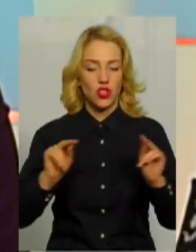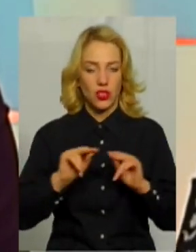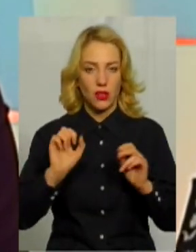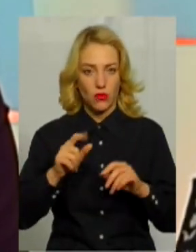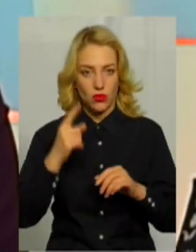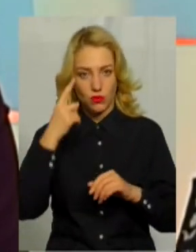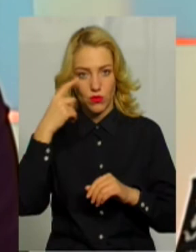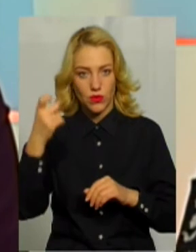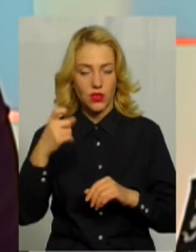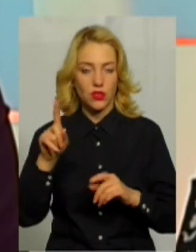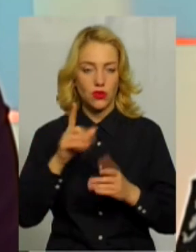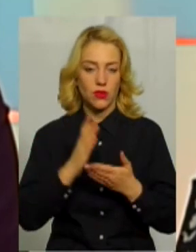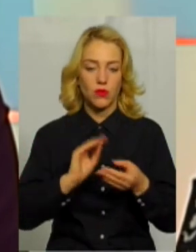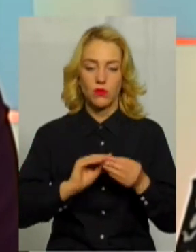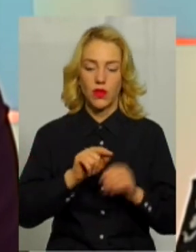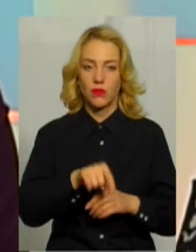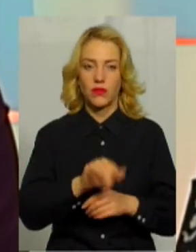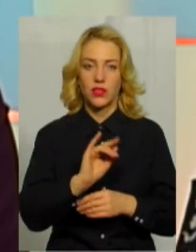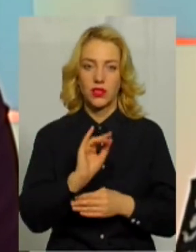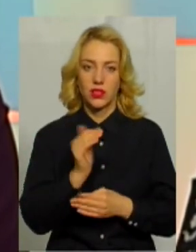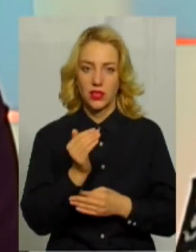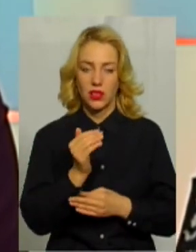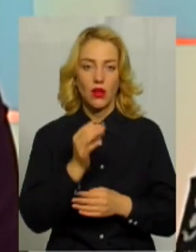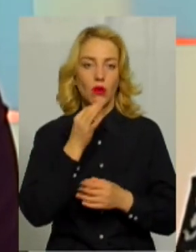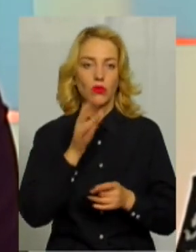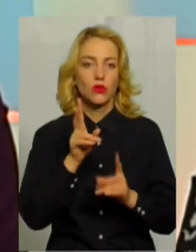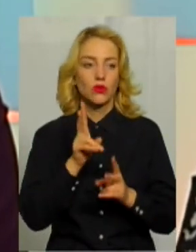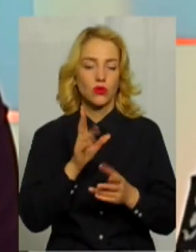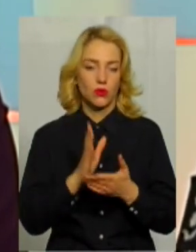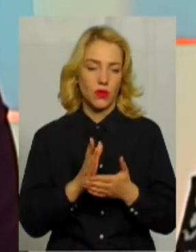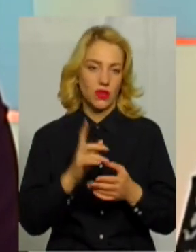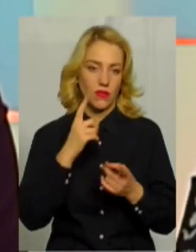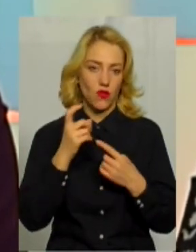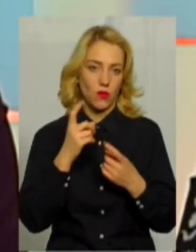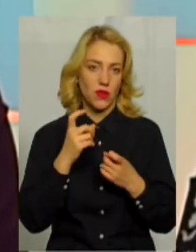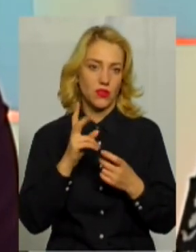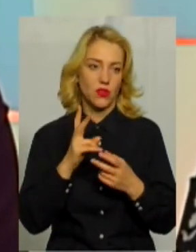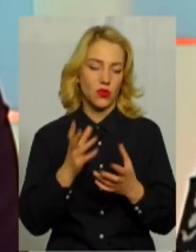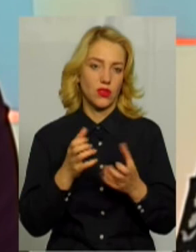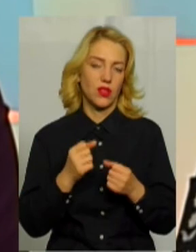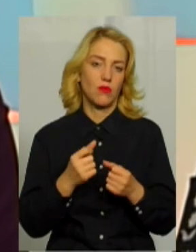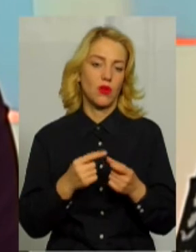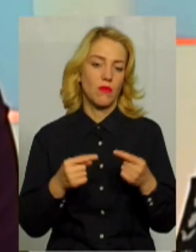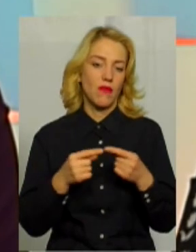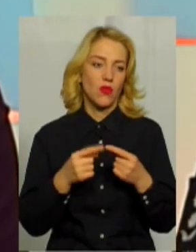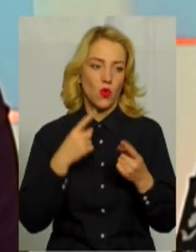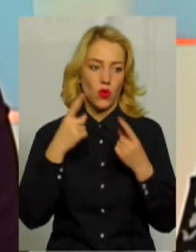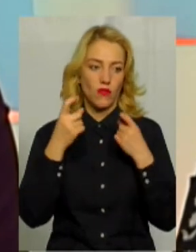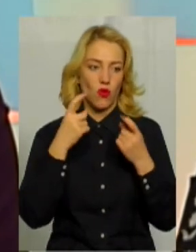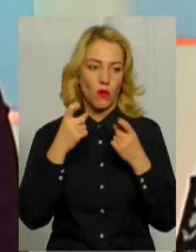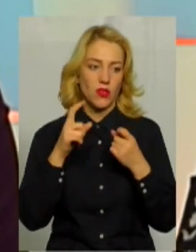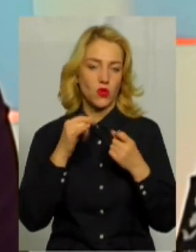сказати, що є проблема в дитини, Ну, будь хто, хто має інформацію... хто отримує певну інформацію і